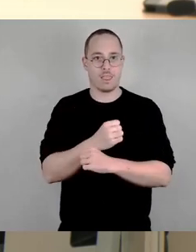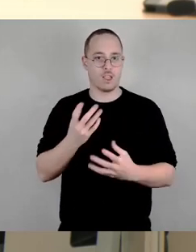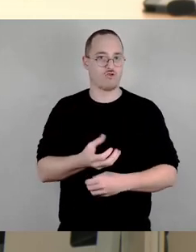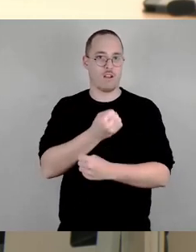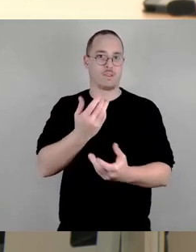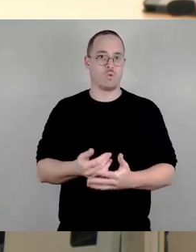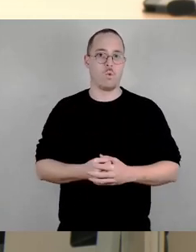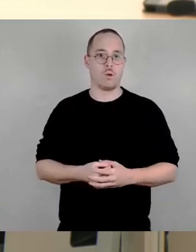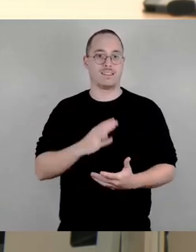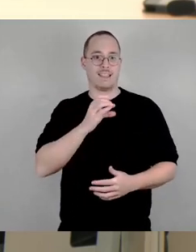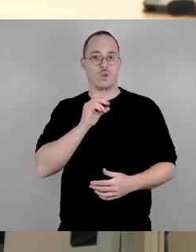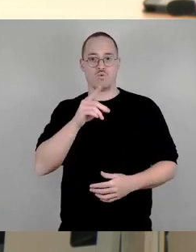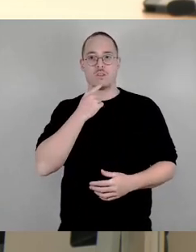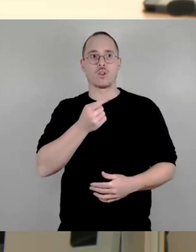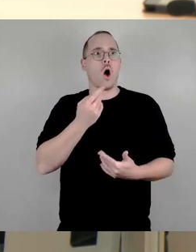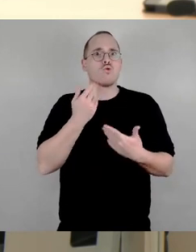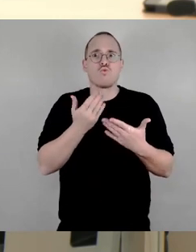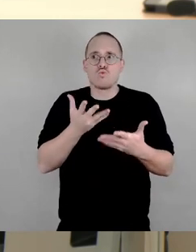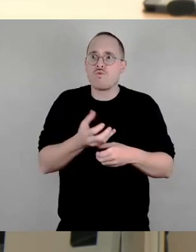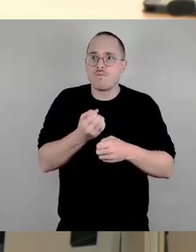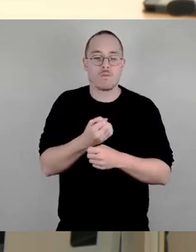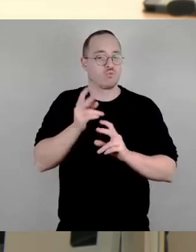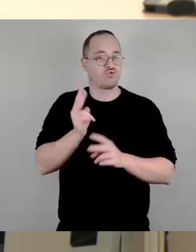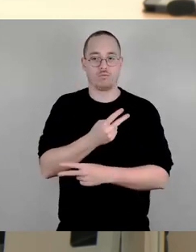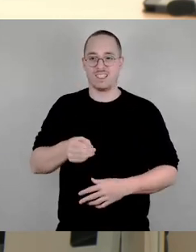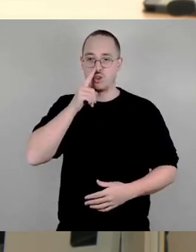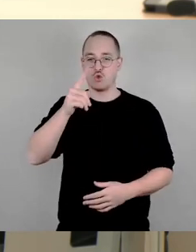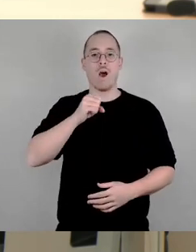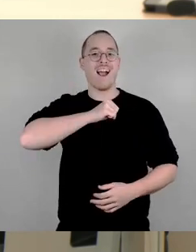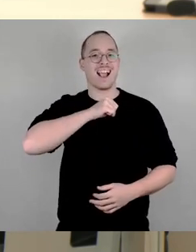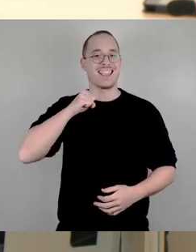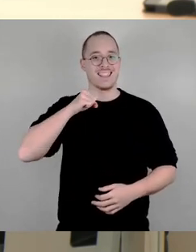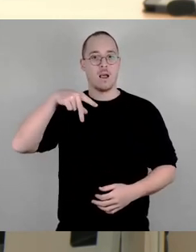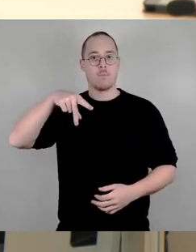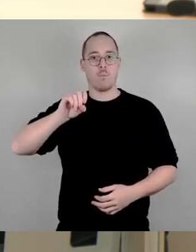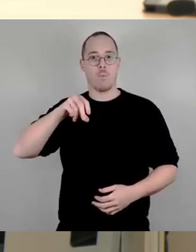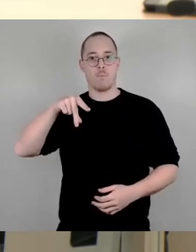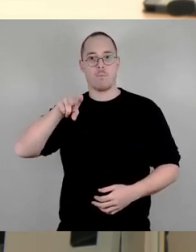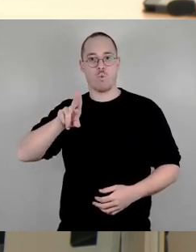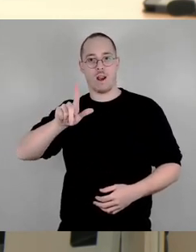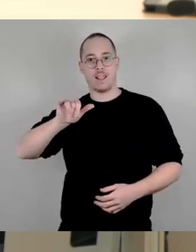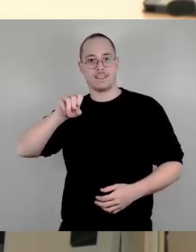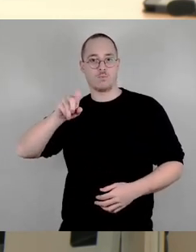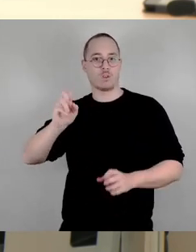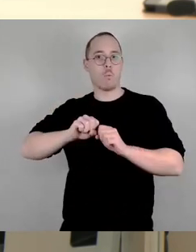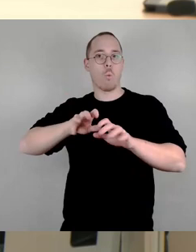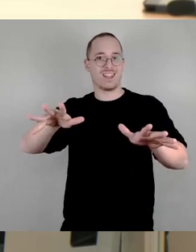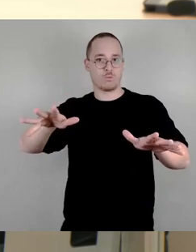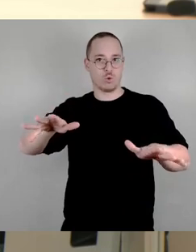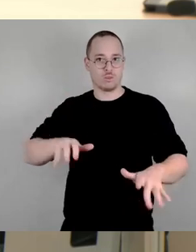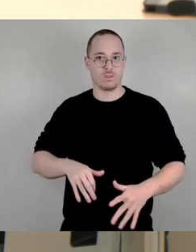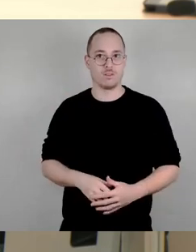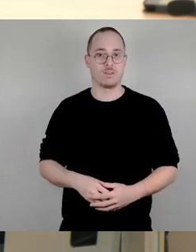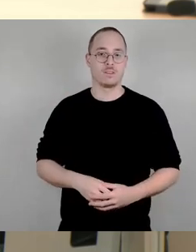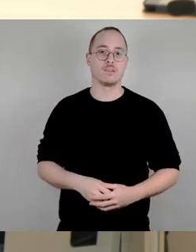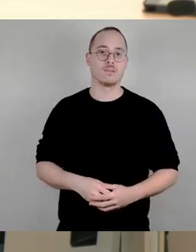Populismus. Sie schaden sich selbst, der Demokratie und den Menschen in Dresden. Wir stehen für Weltoffenheit, wir stehen für eine echte